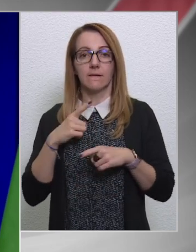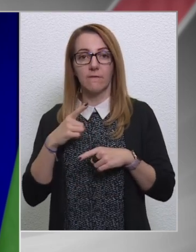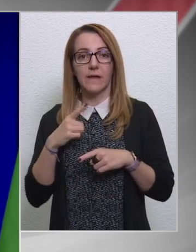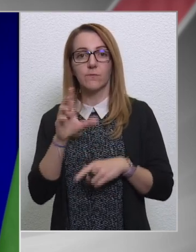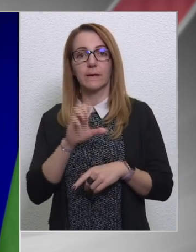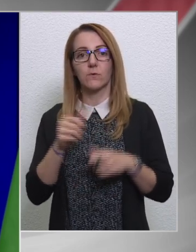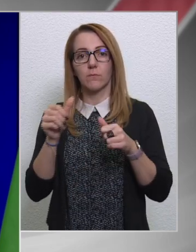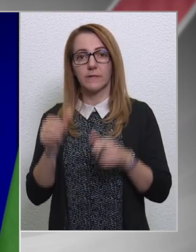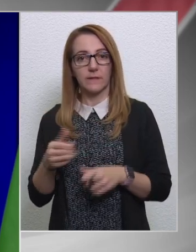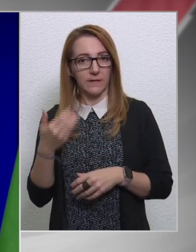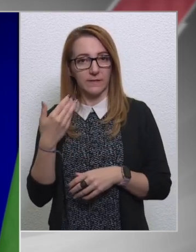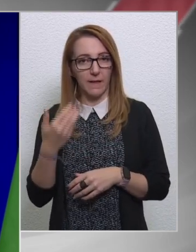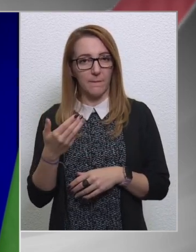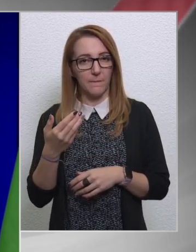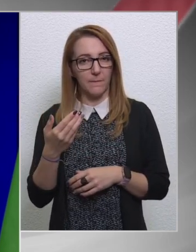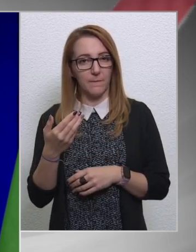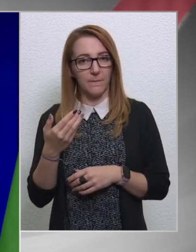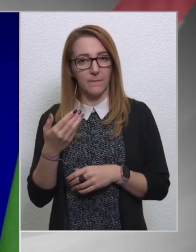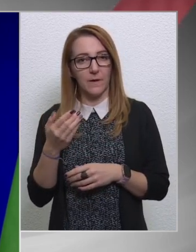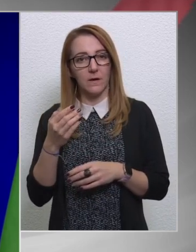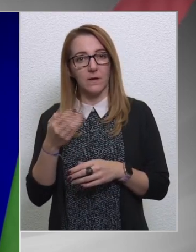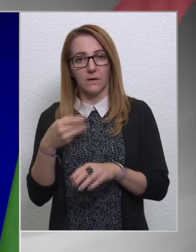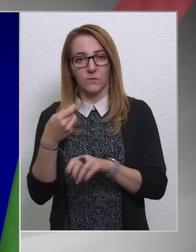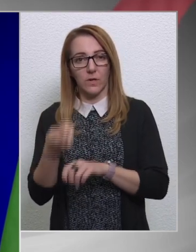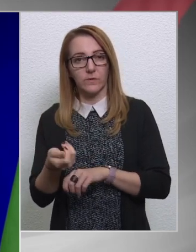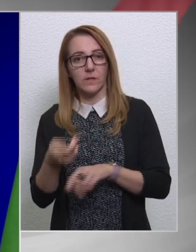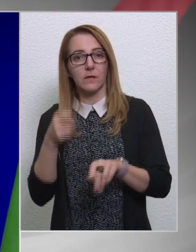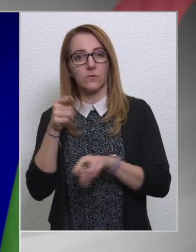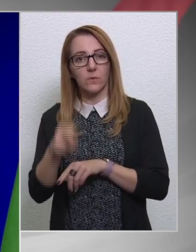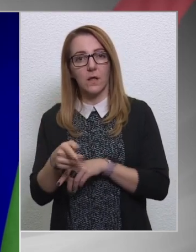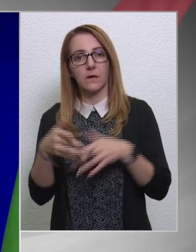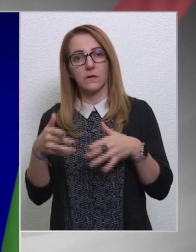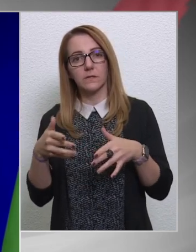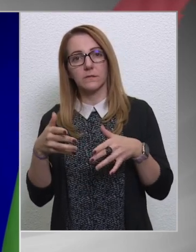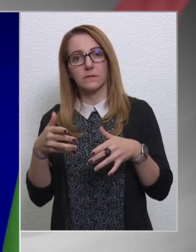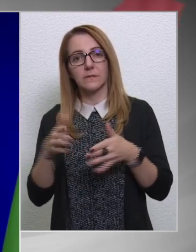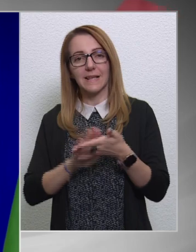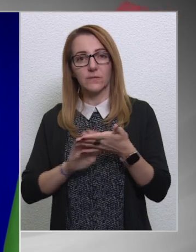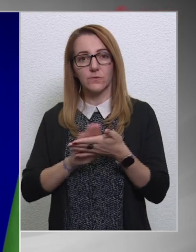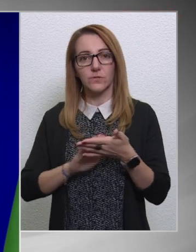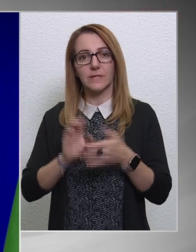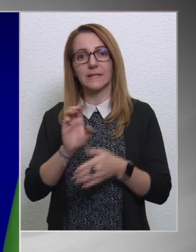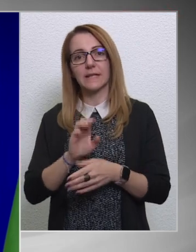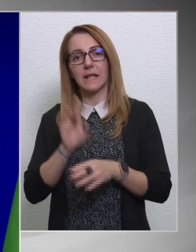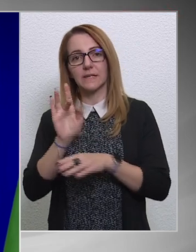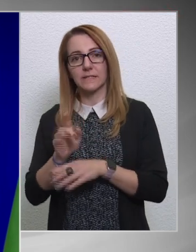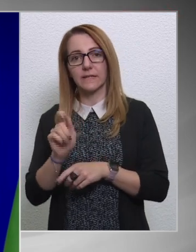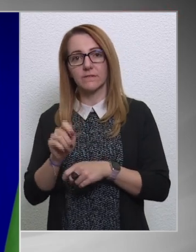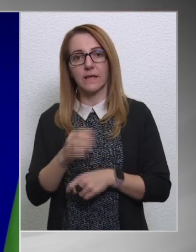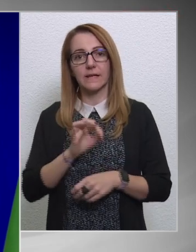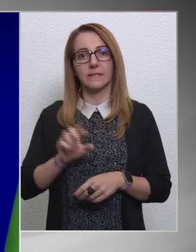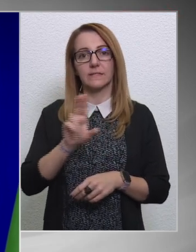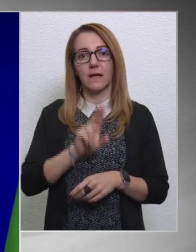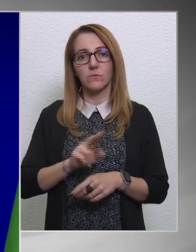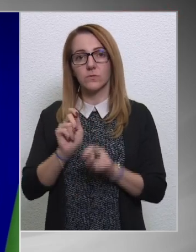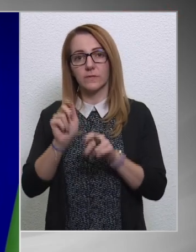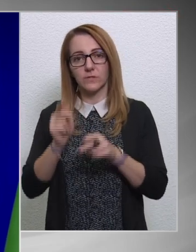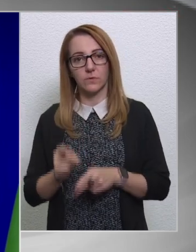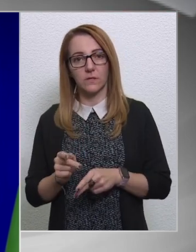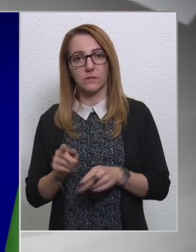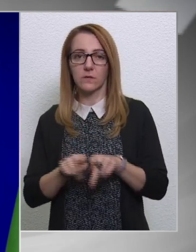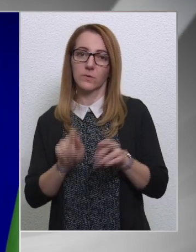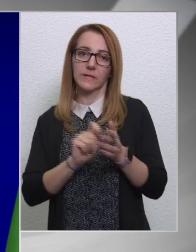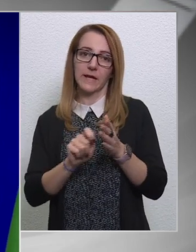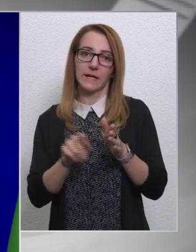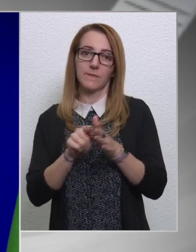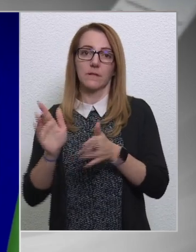azt, hogy az Európai Tanács... De hogy nem tulajdonítanak túl nagy jelentőséget néhány ellenzéki képviselőnek, hogy akkor az egészen is döntéshozatart megírják